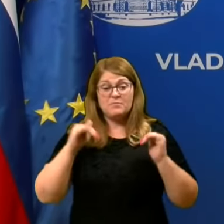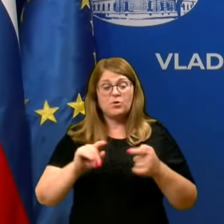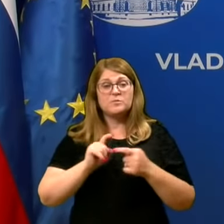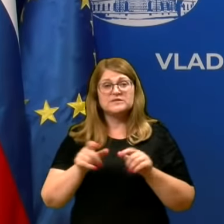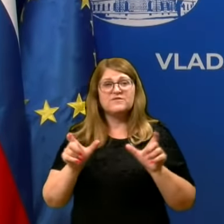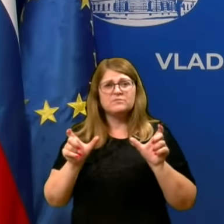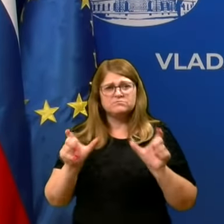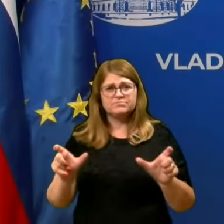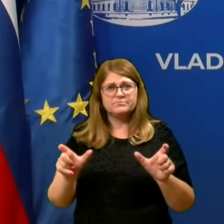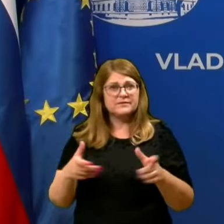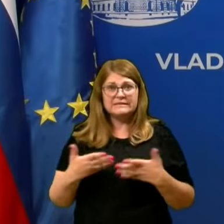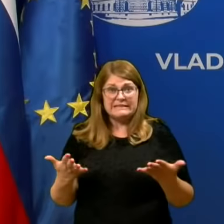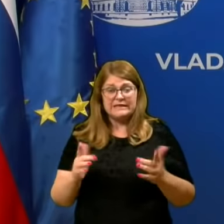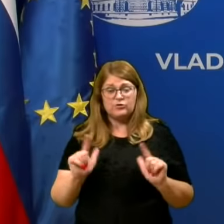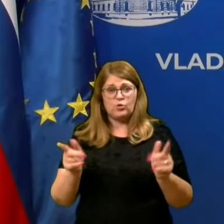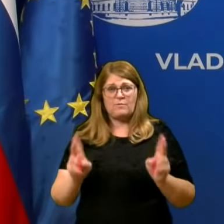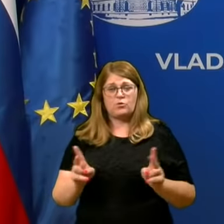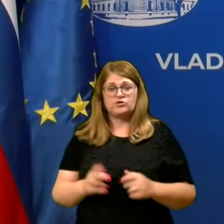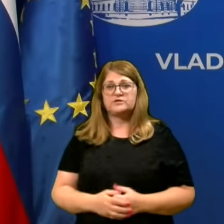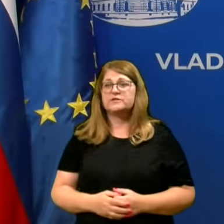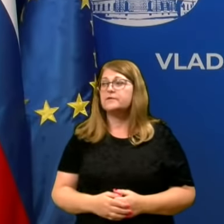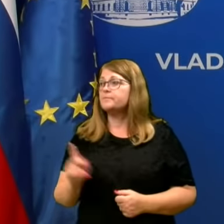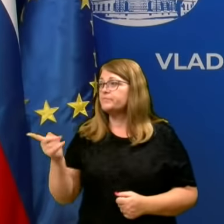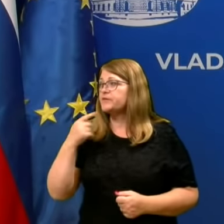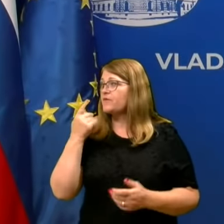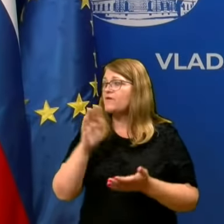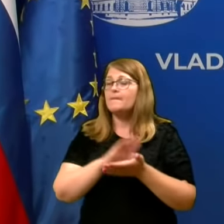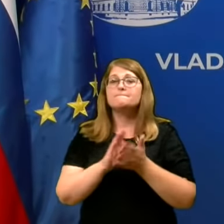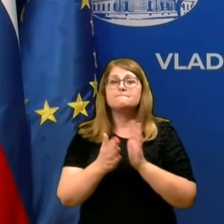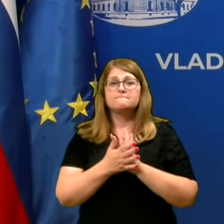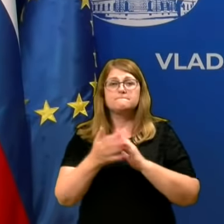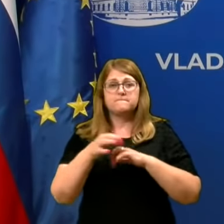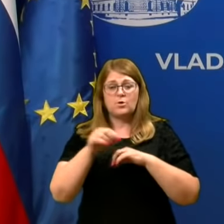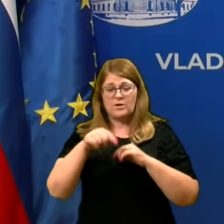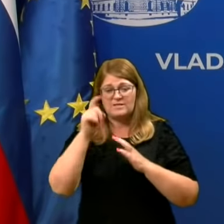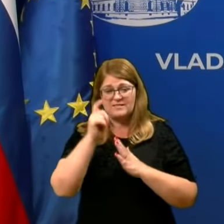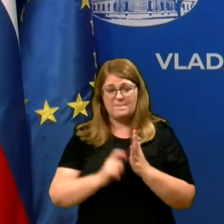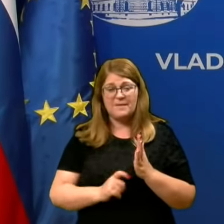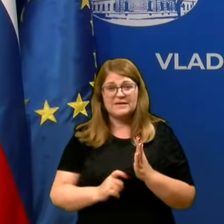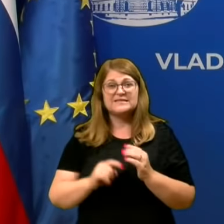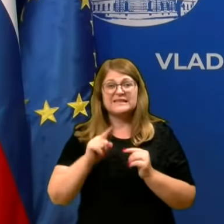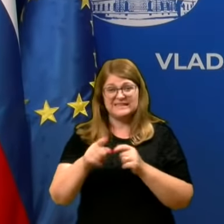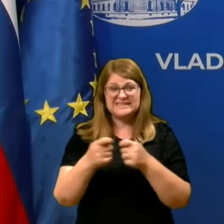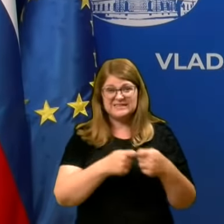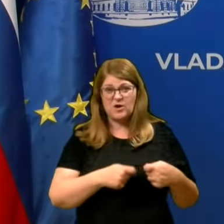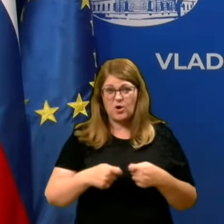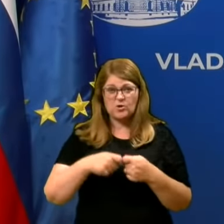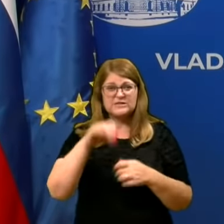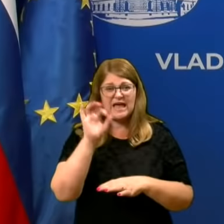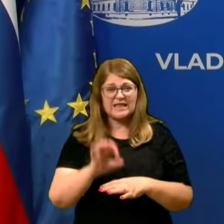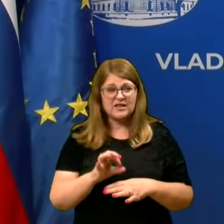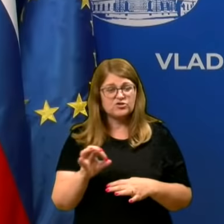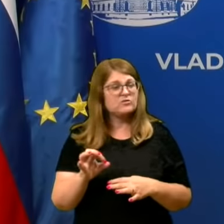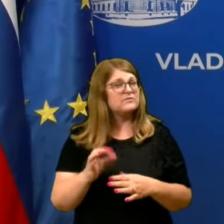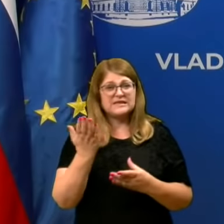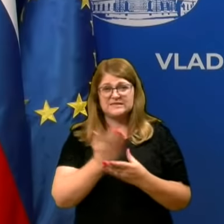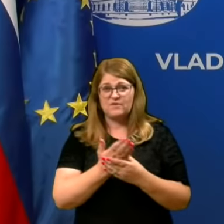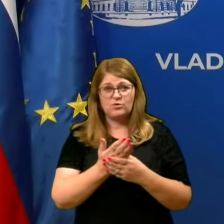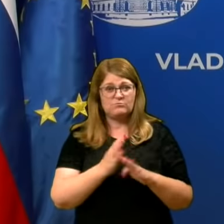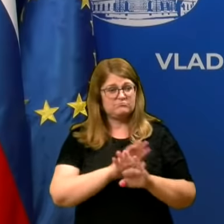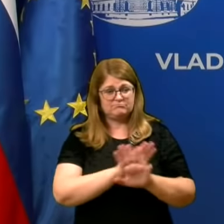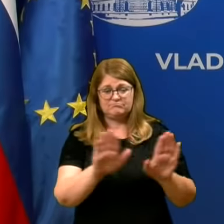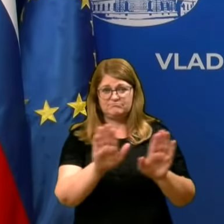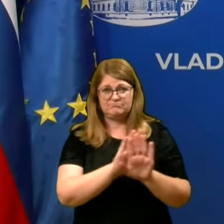zamejiti. Nimamo druge možnosti. Se pravi, poroka, ta mesec, tisti, ki jo organizirajo, načrtujejo, svetujete, da